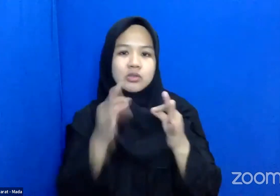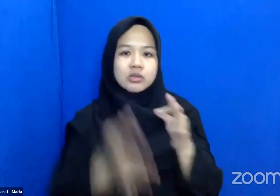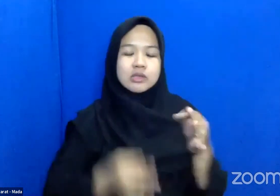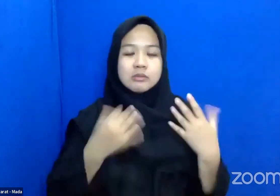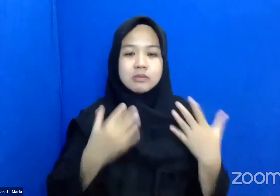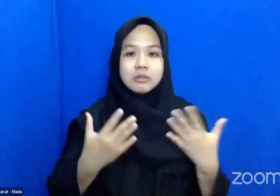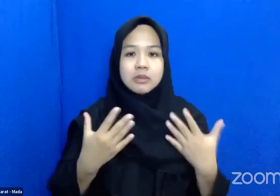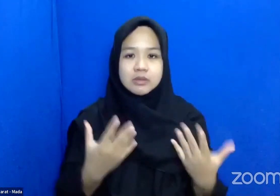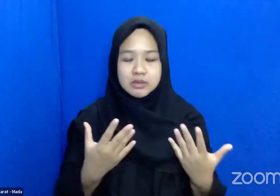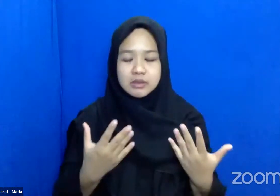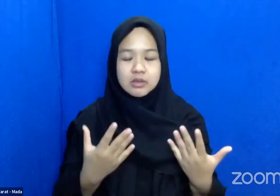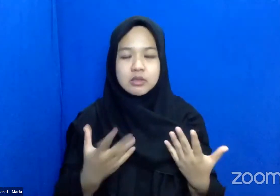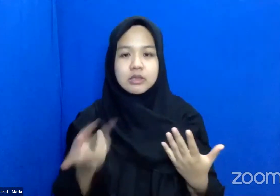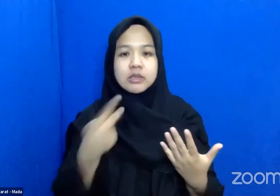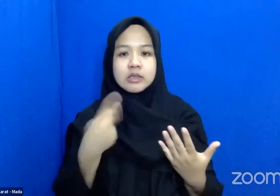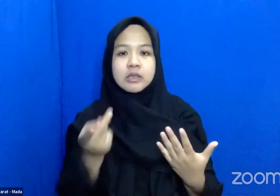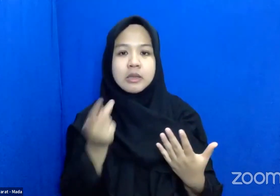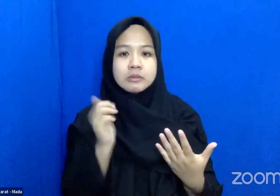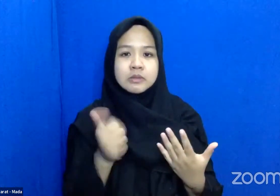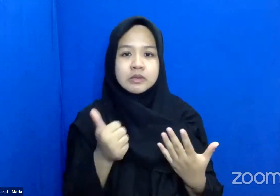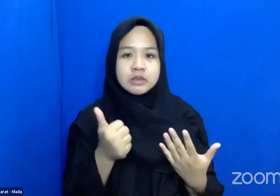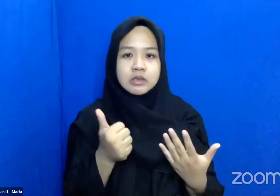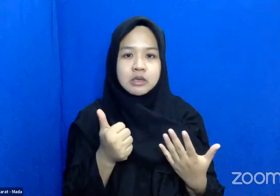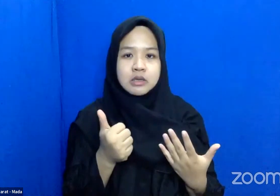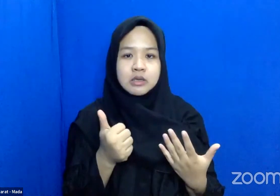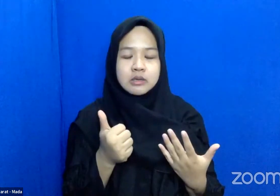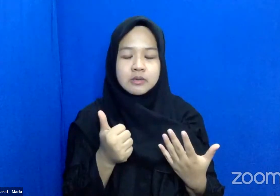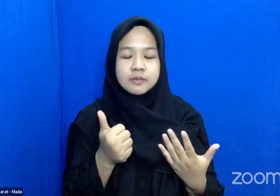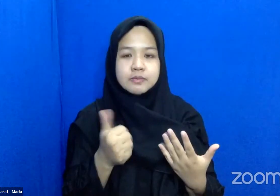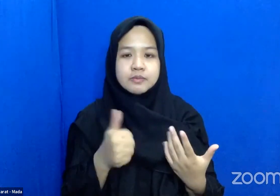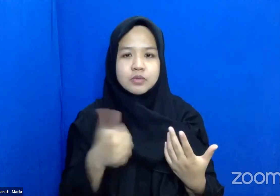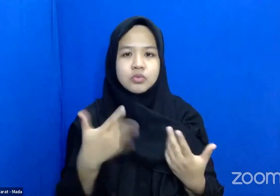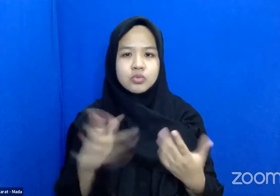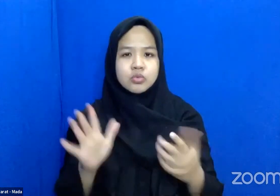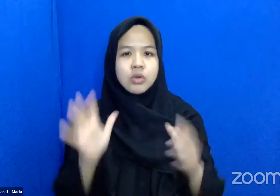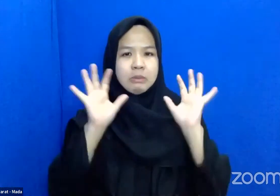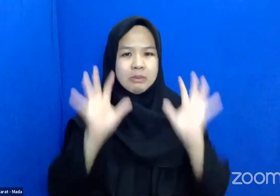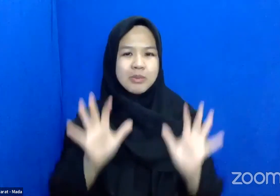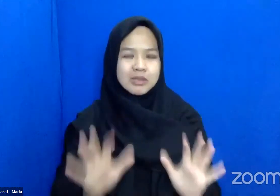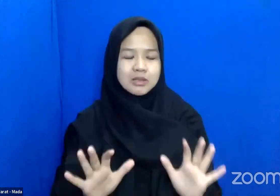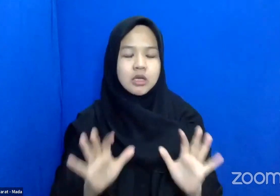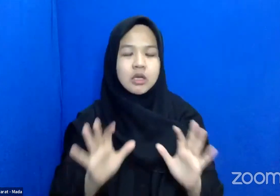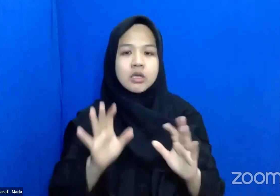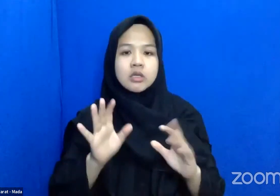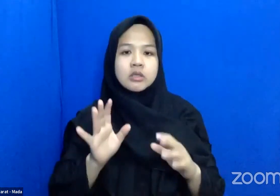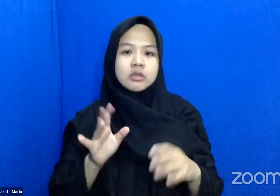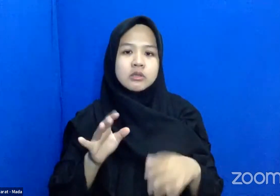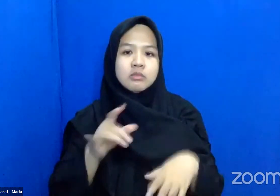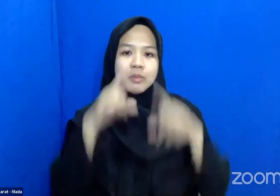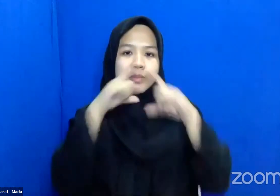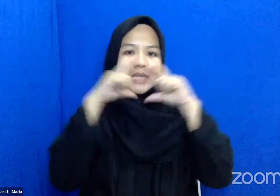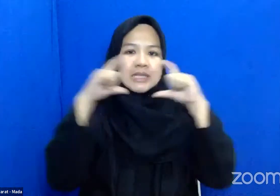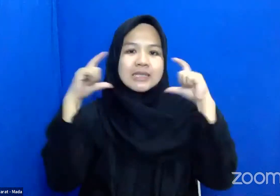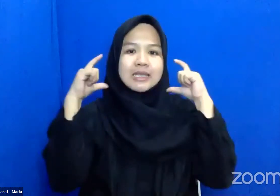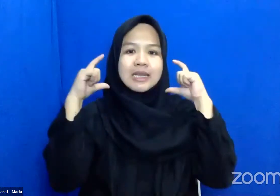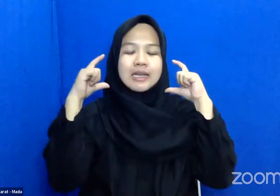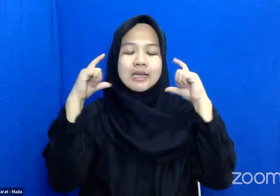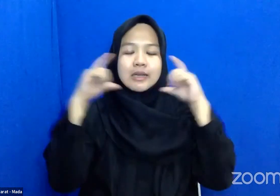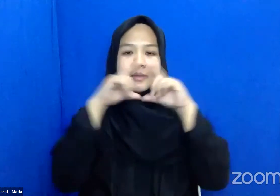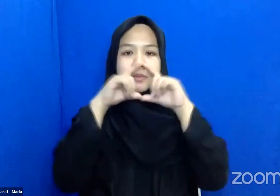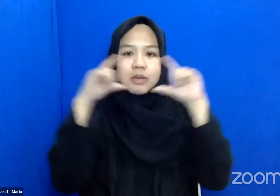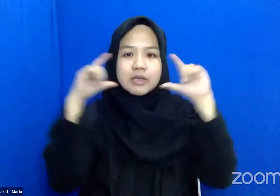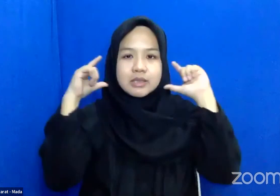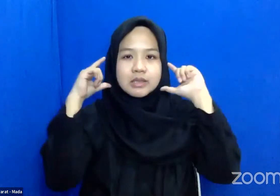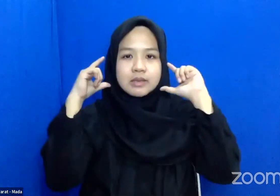Sebenarnya Kita Bisa Apa ya Sekarang Sudah Cukup Banyak Ada Yang Menyediakan Masker Dengan